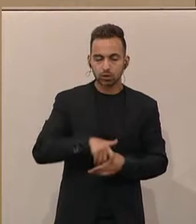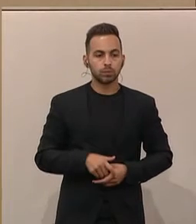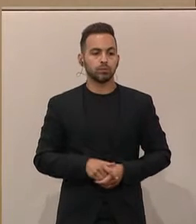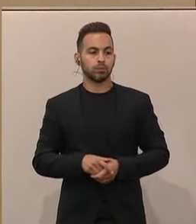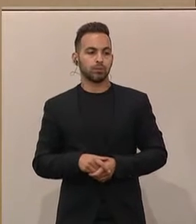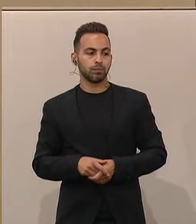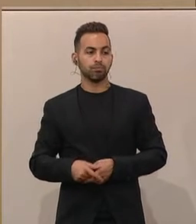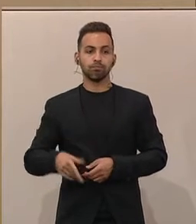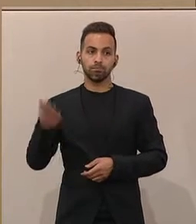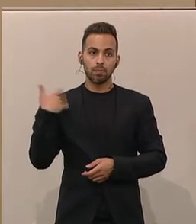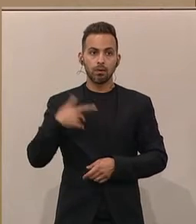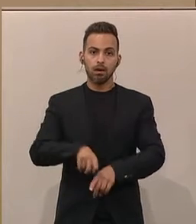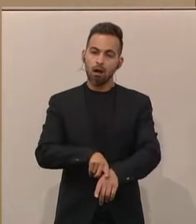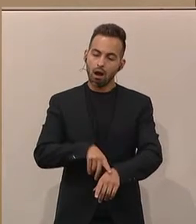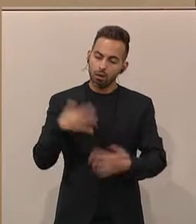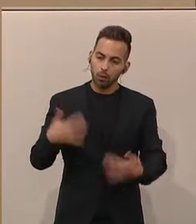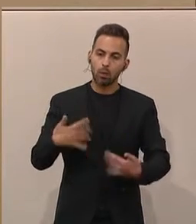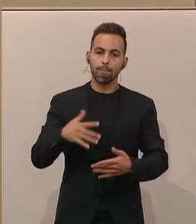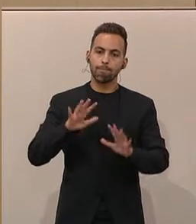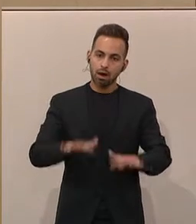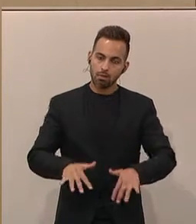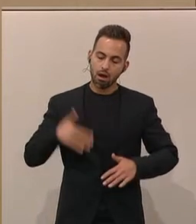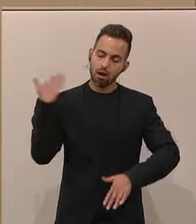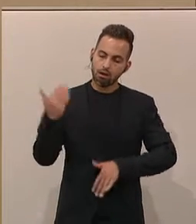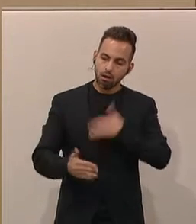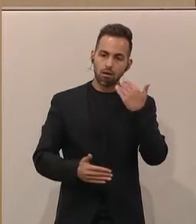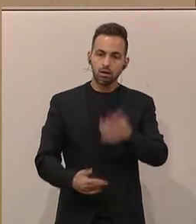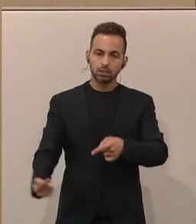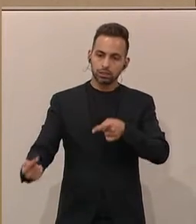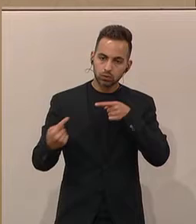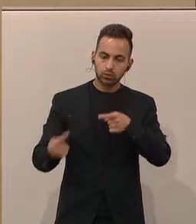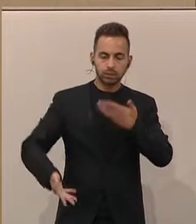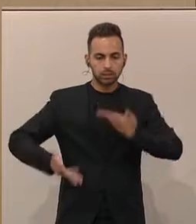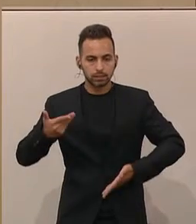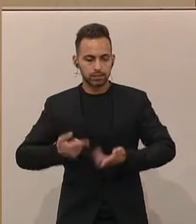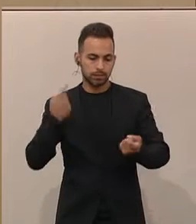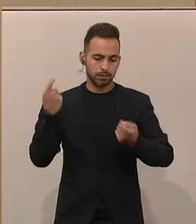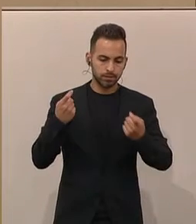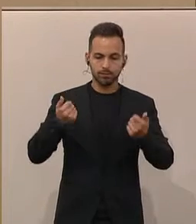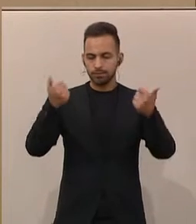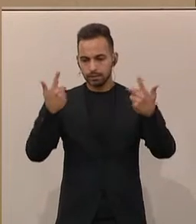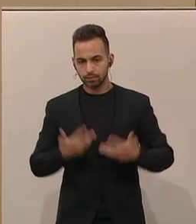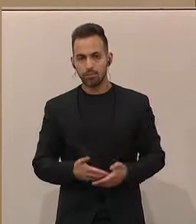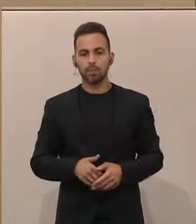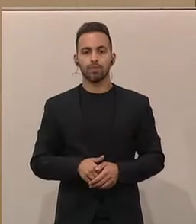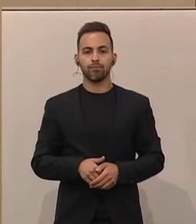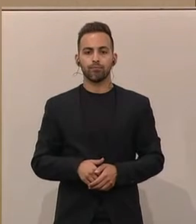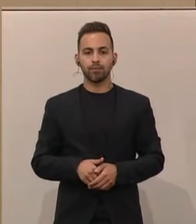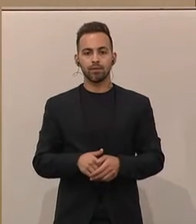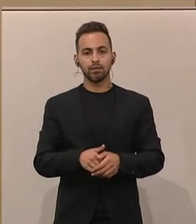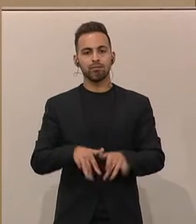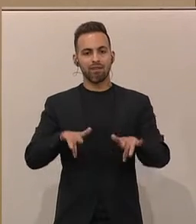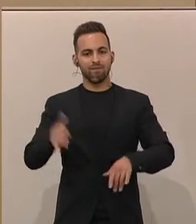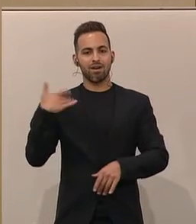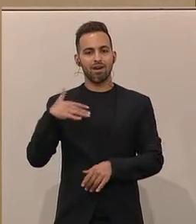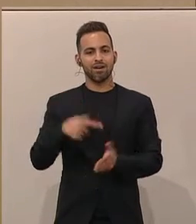in einem sehr langen parlamentarischen Weg diskutiert, debattiert. Es hat die Geste der Verantwortung,